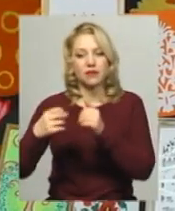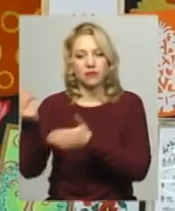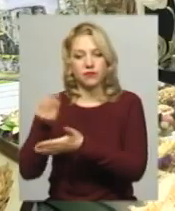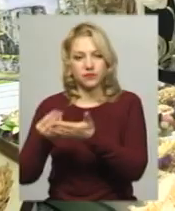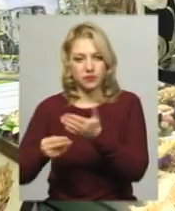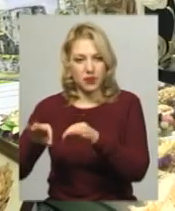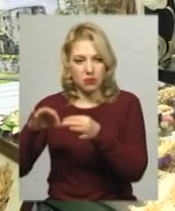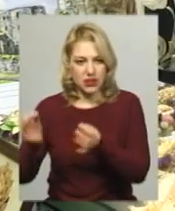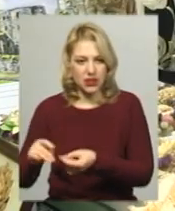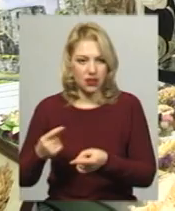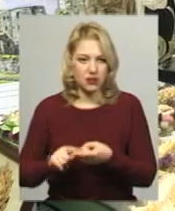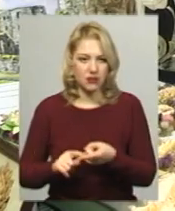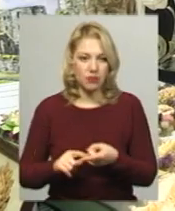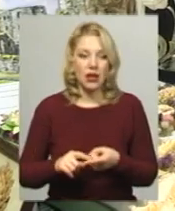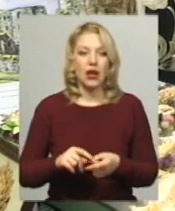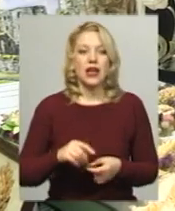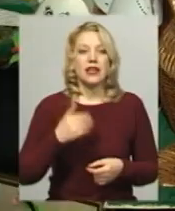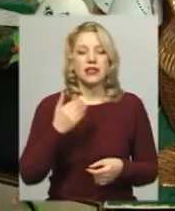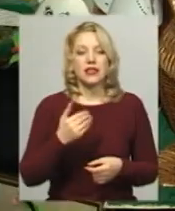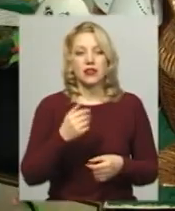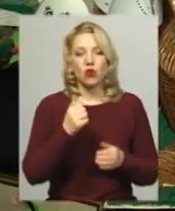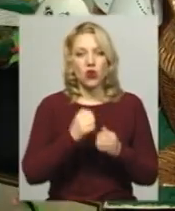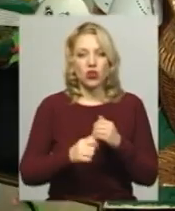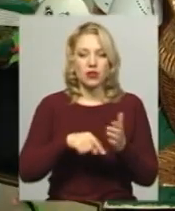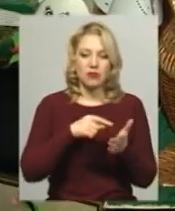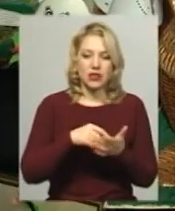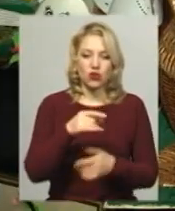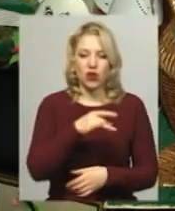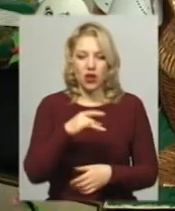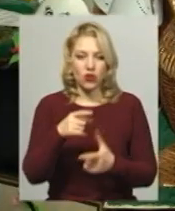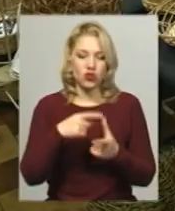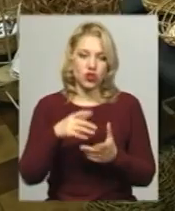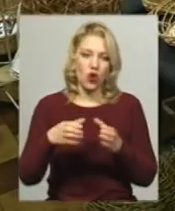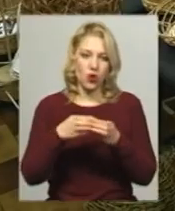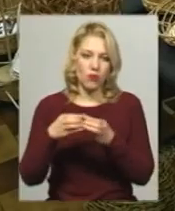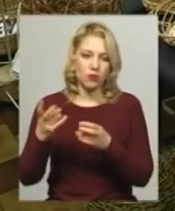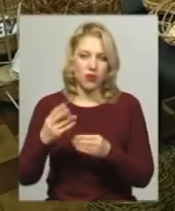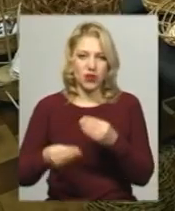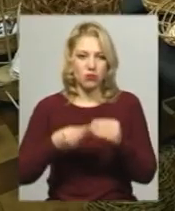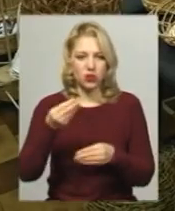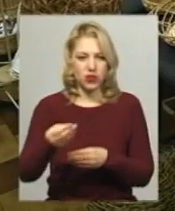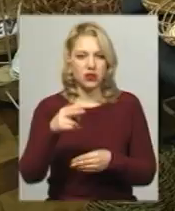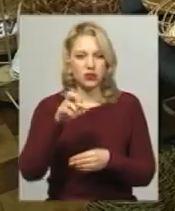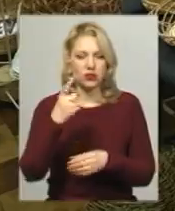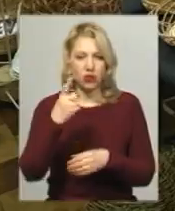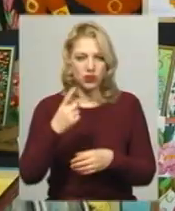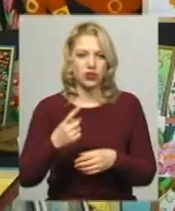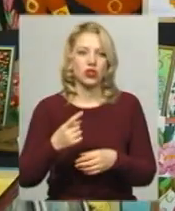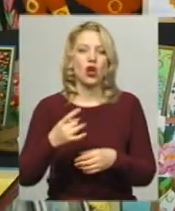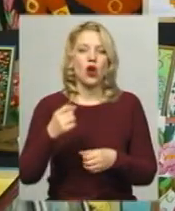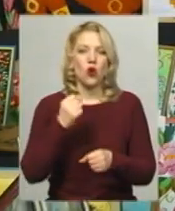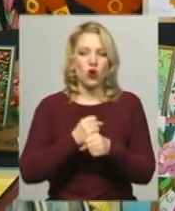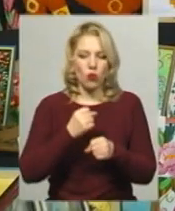творчості Наталія Василишина. За її словами, кожне місто, район чи громада має подати по одній роботі в кожній з 22 технік.